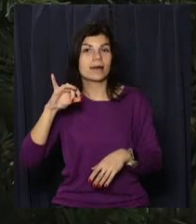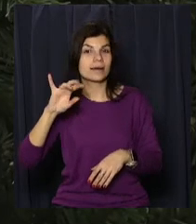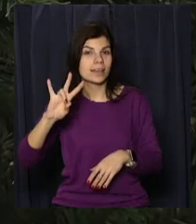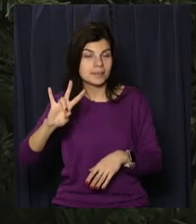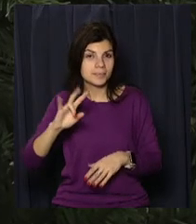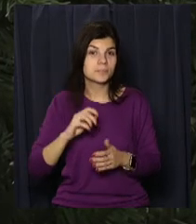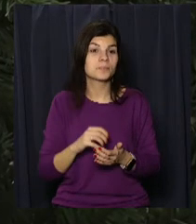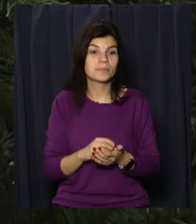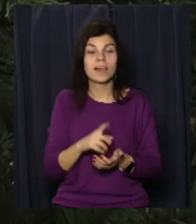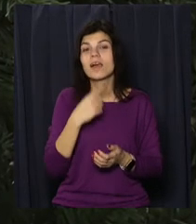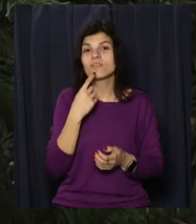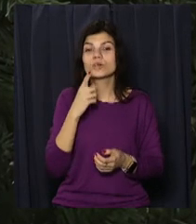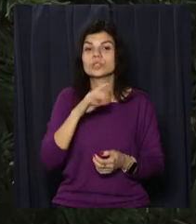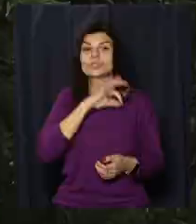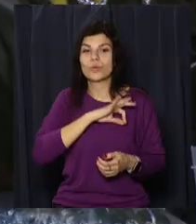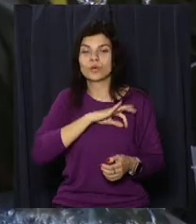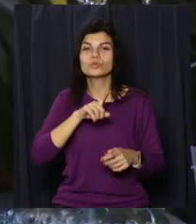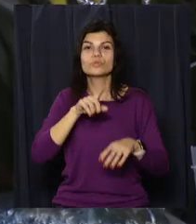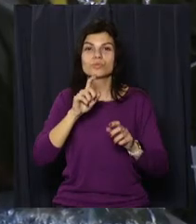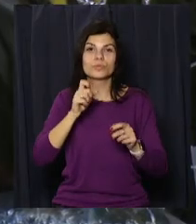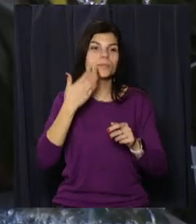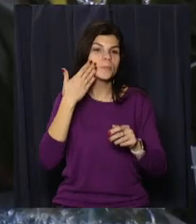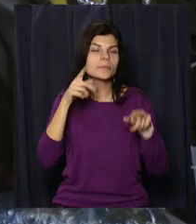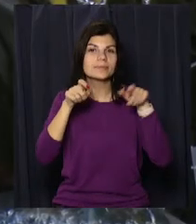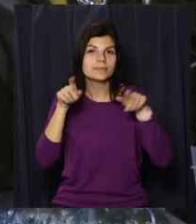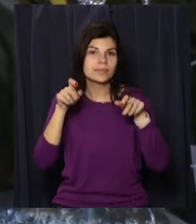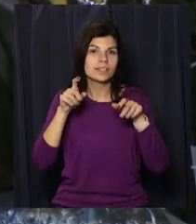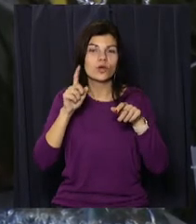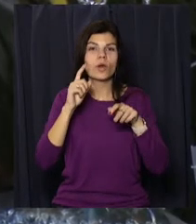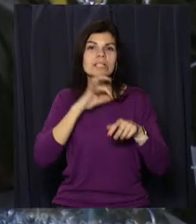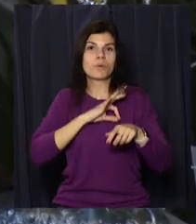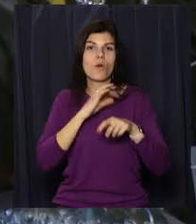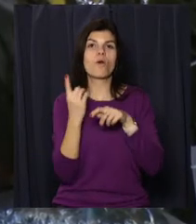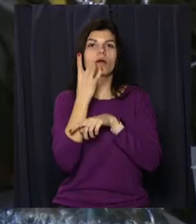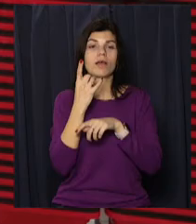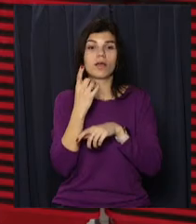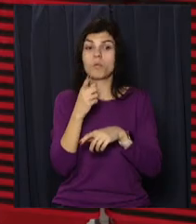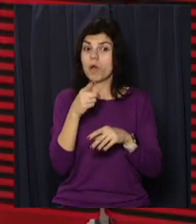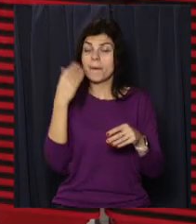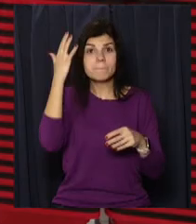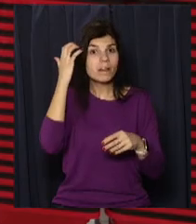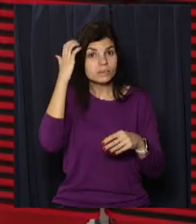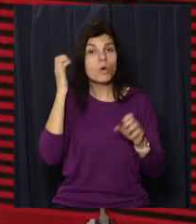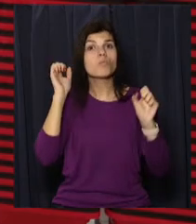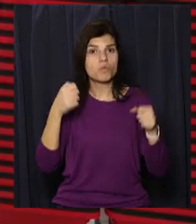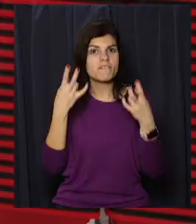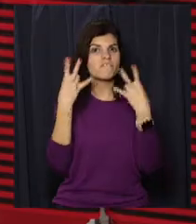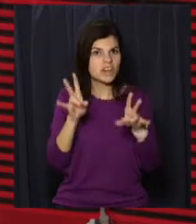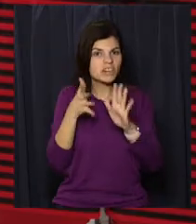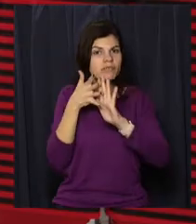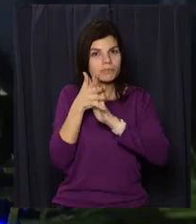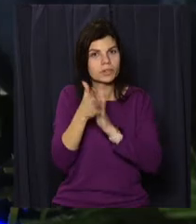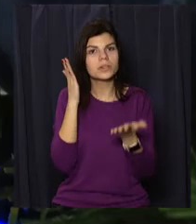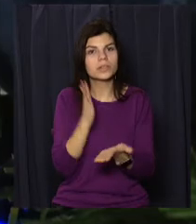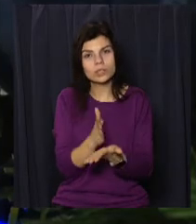лише один раз, та зменшити кількість іграшок із пластику. Адже цей матеріал може виділяти токсичні речовини, що може стати